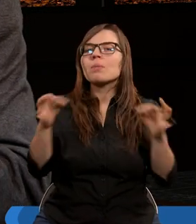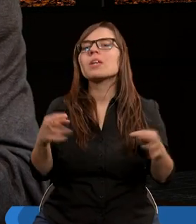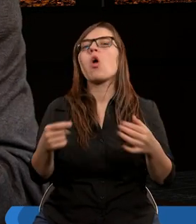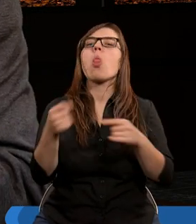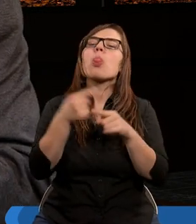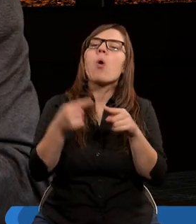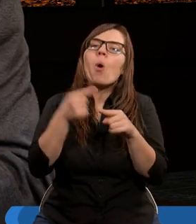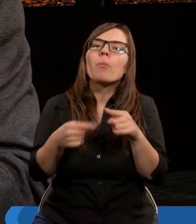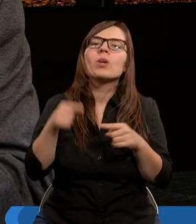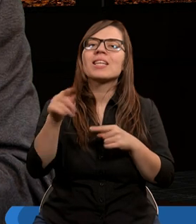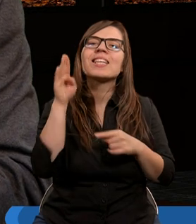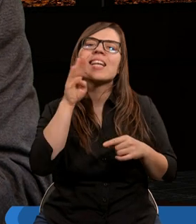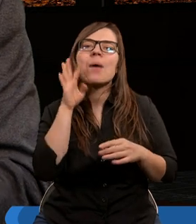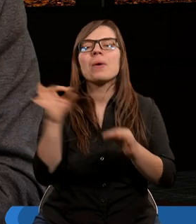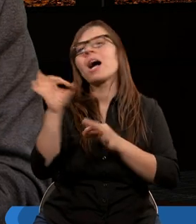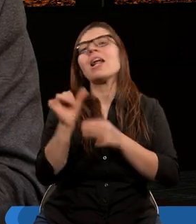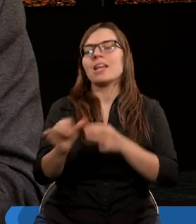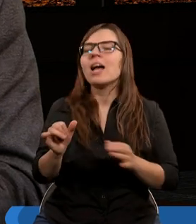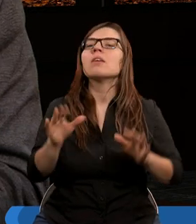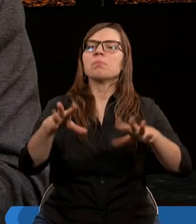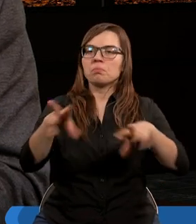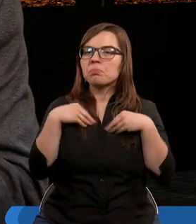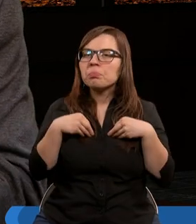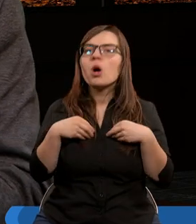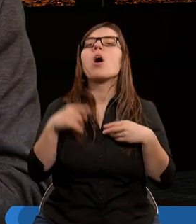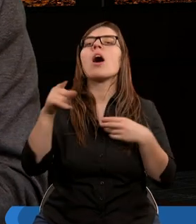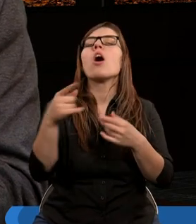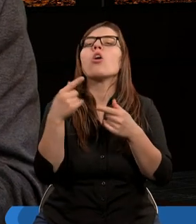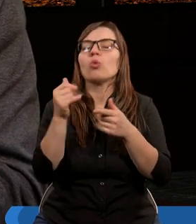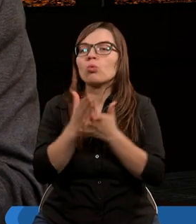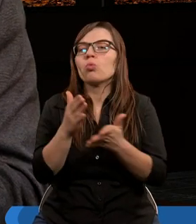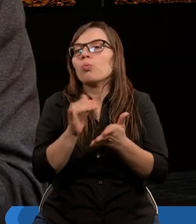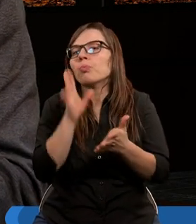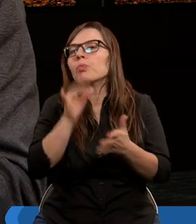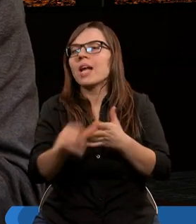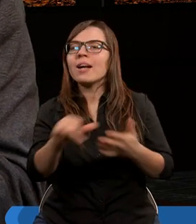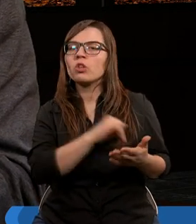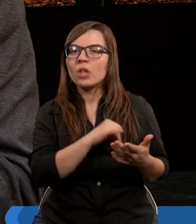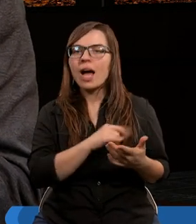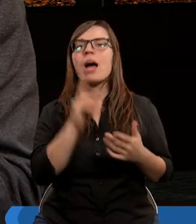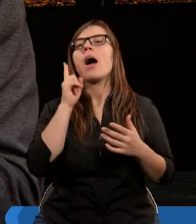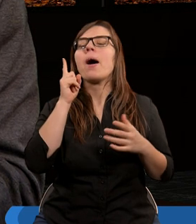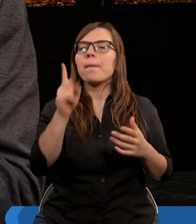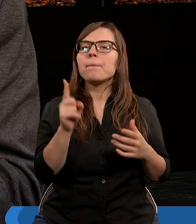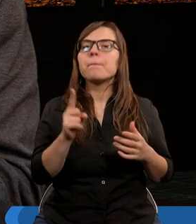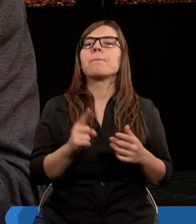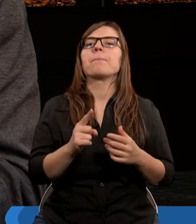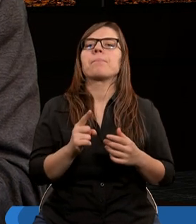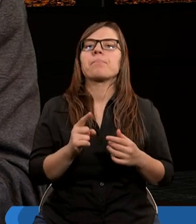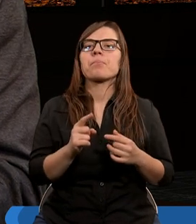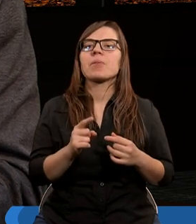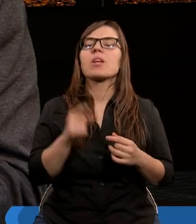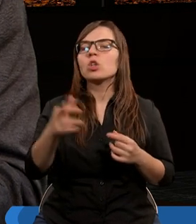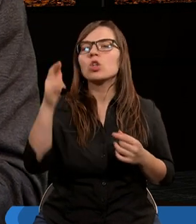dopóki ten sam gest jest dozwolony, a dopóki może być już grzechem. I dlatego, jak